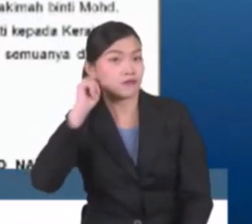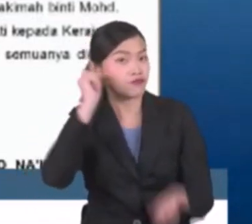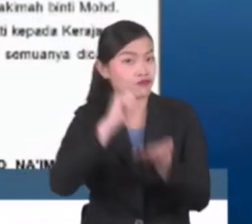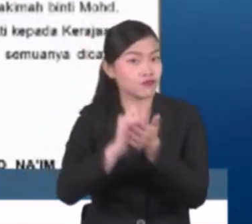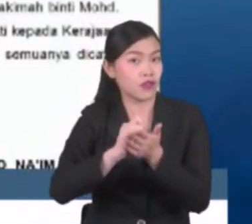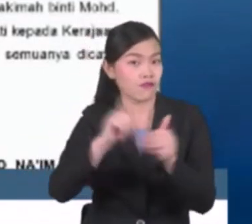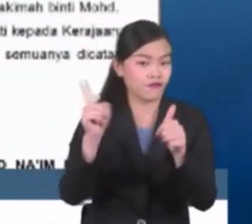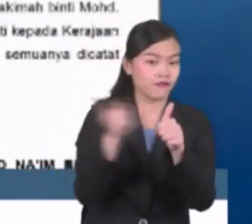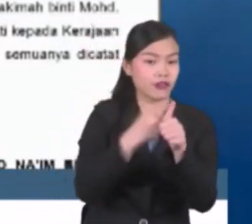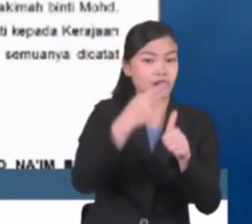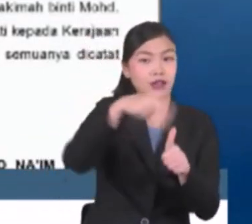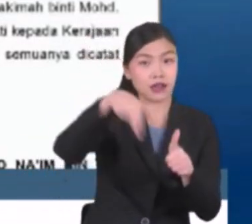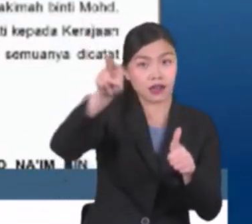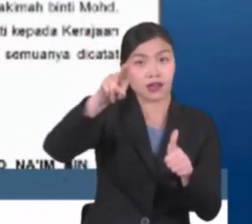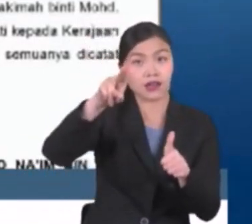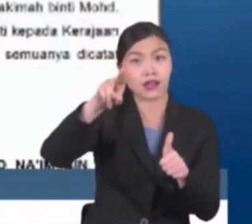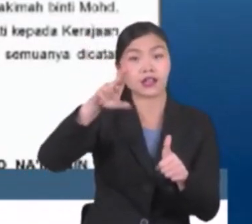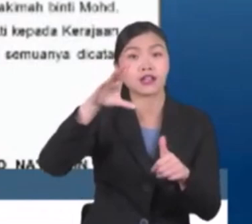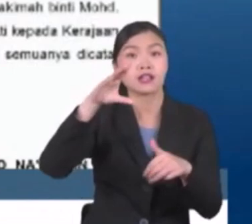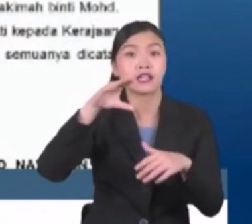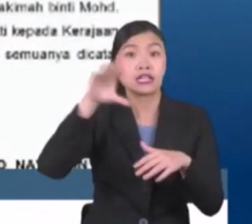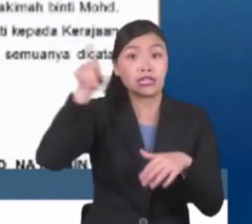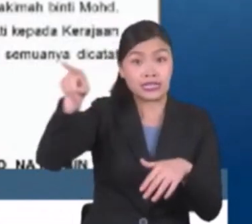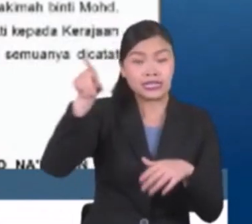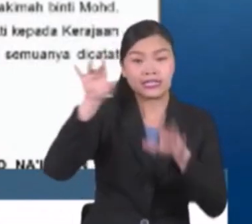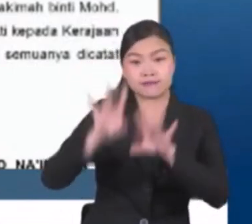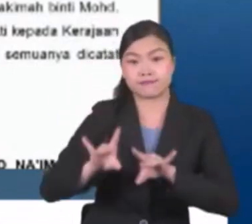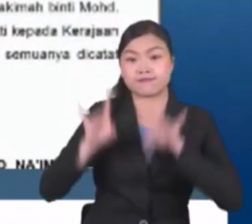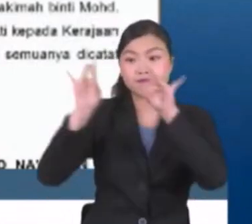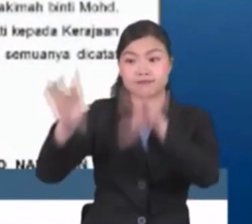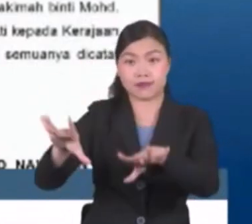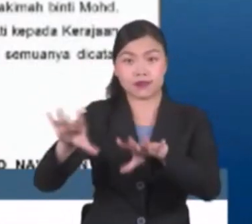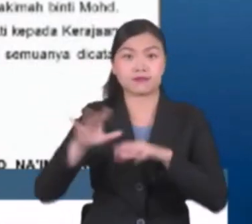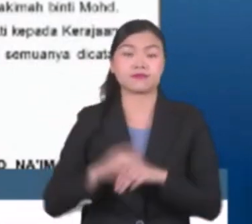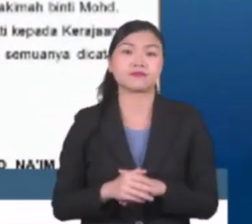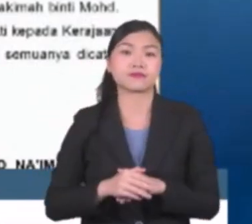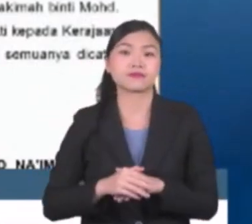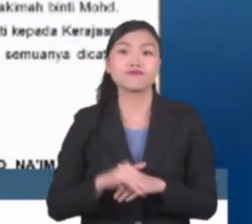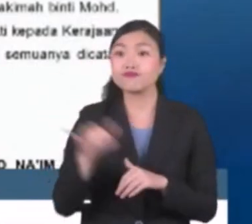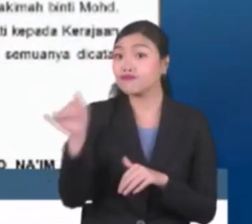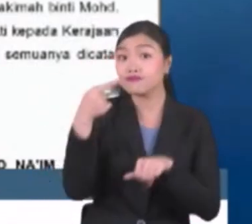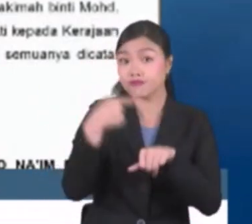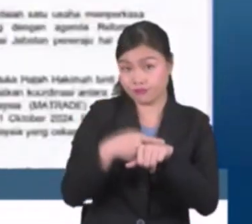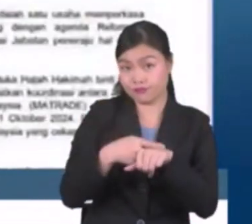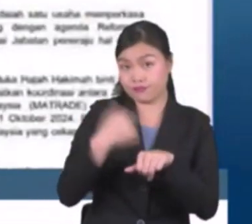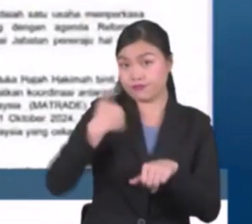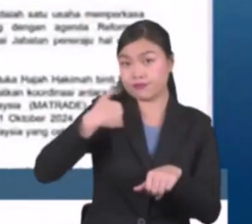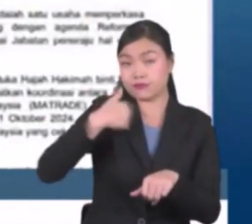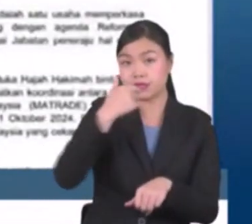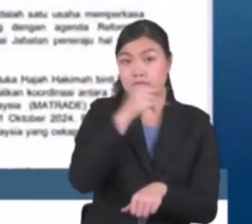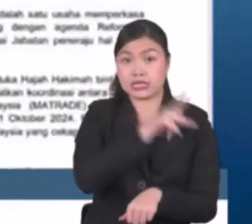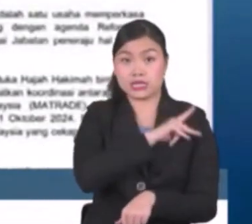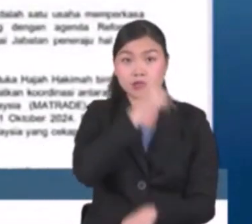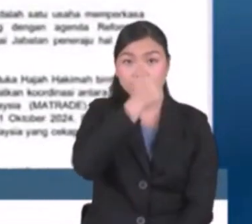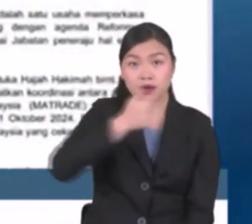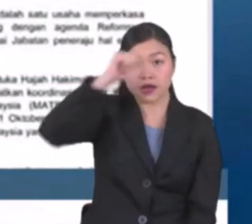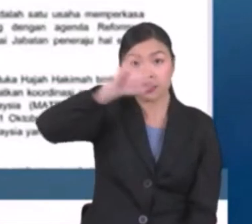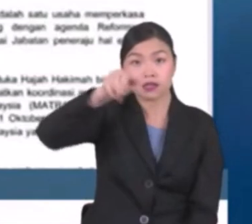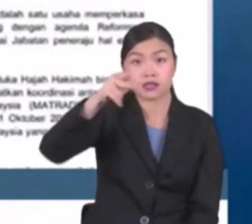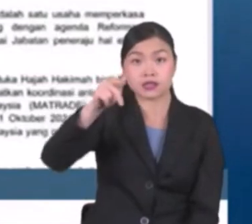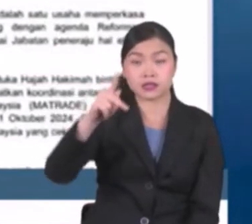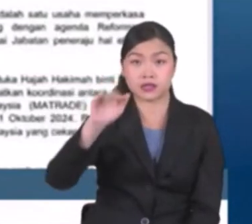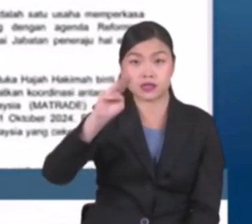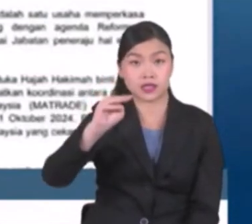Pertama Halal Suruhan Jaya Tinggi Malaysia di Canberra, Australia. Pada masa sama, bekas Ketua Pengarah Jakim, Datin